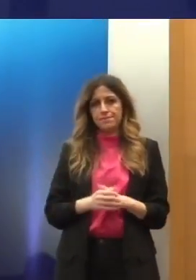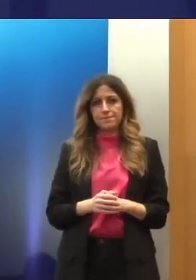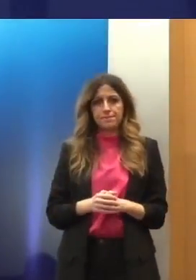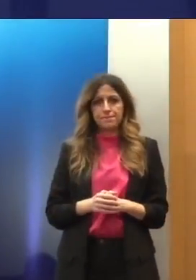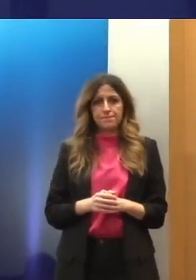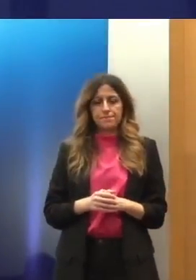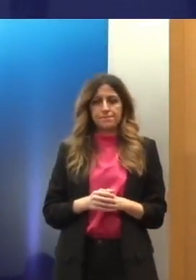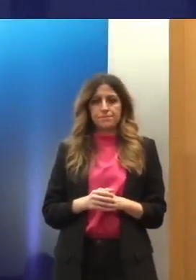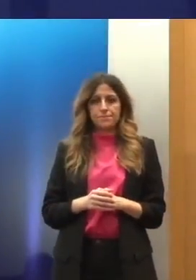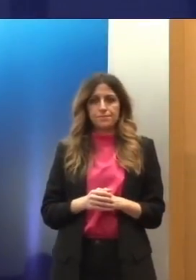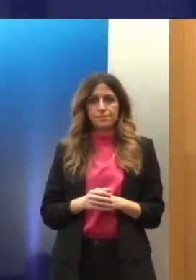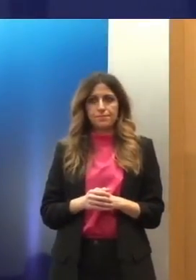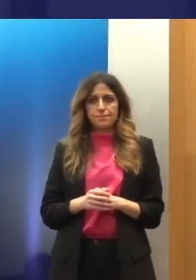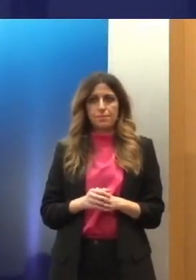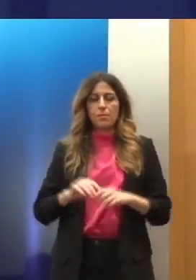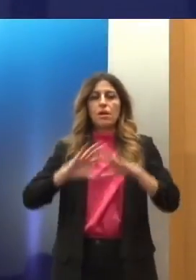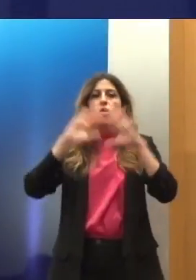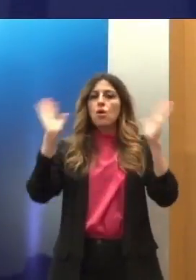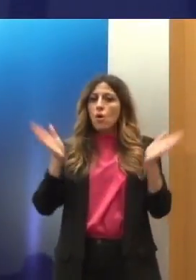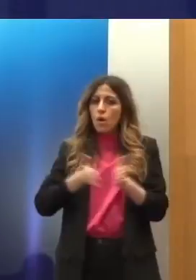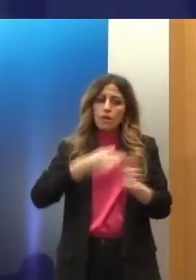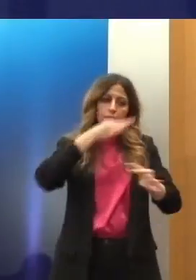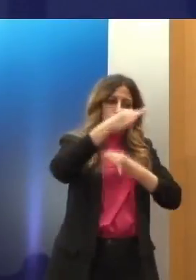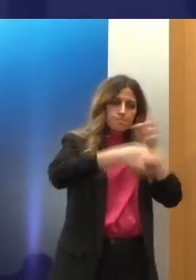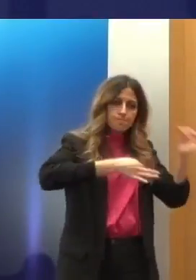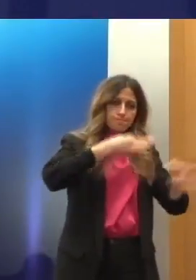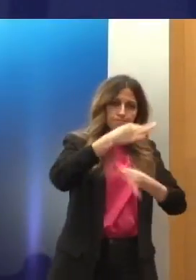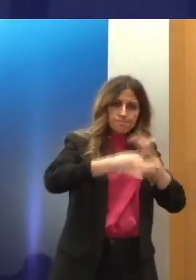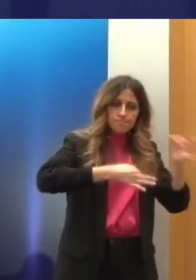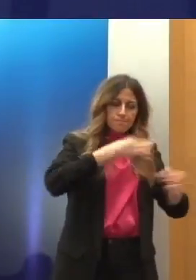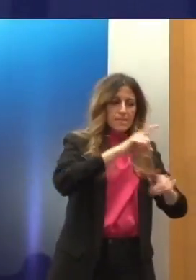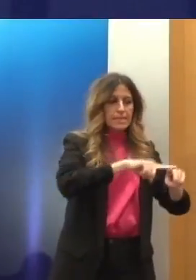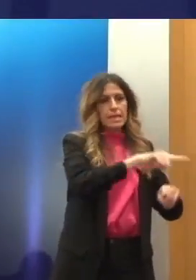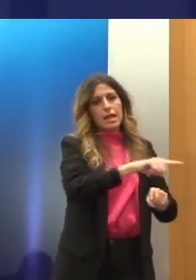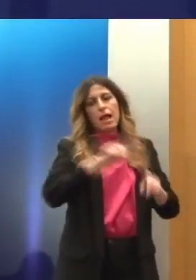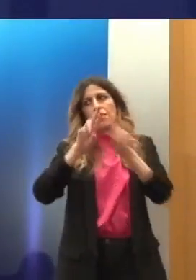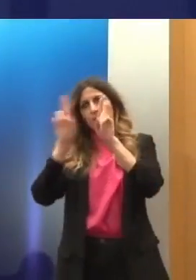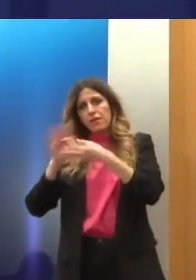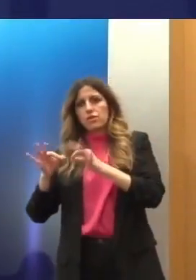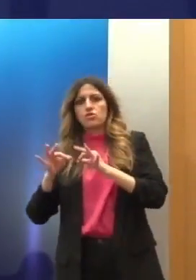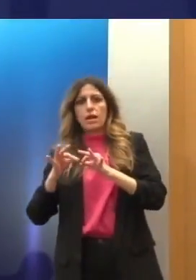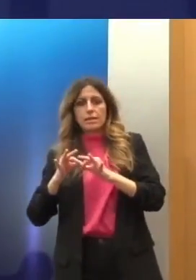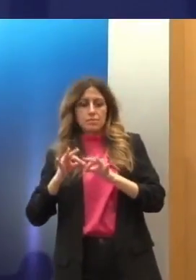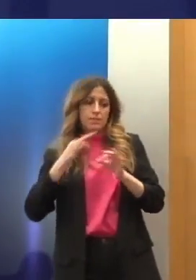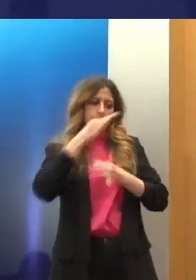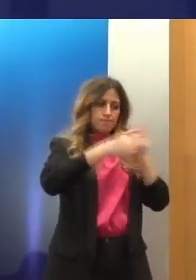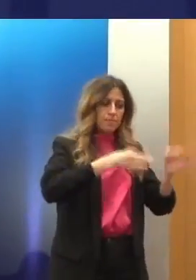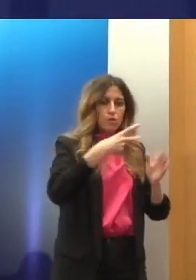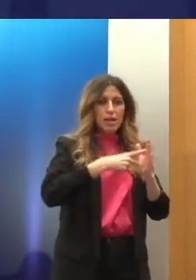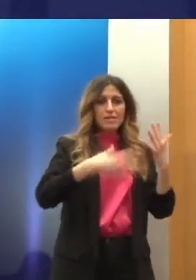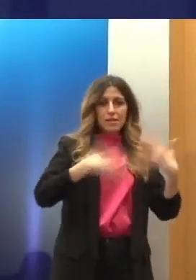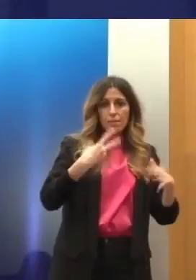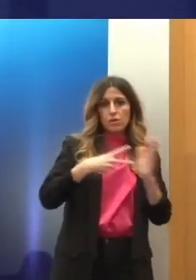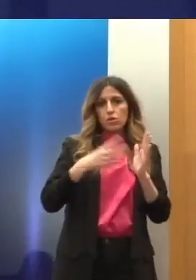συστάσεις των διεθνών οργανισμών στην Ελλάδα οι οποίες το 2015 και 2016 συγχρονίστηκαν με τα